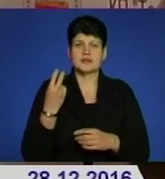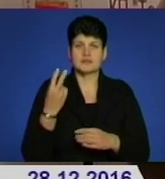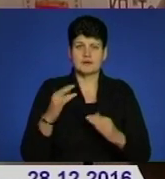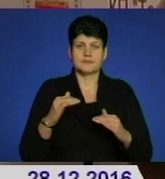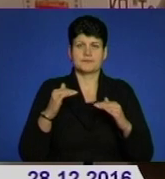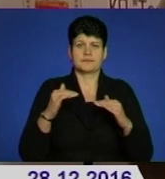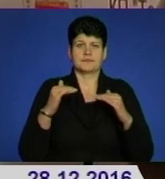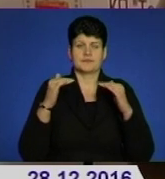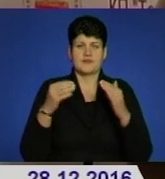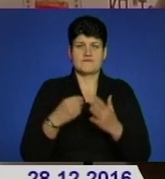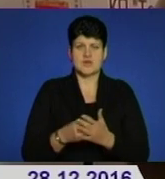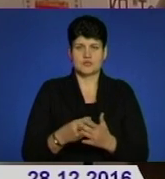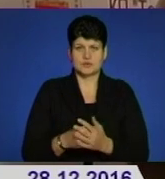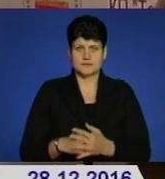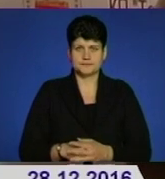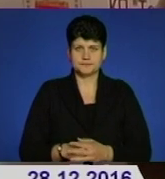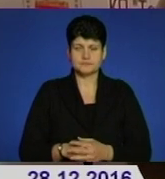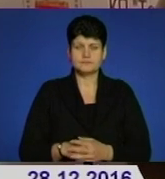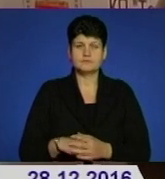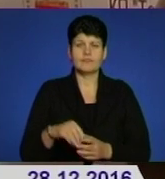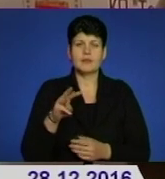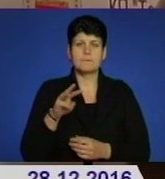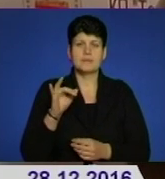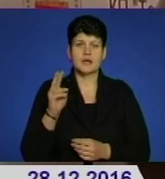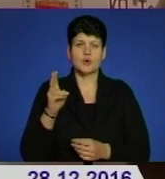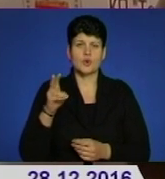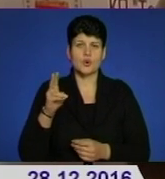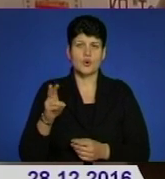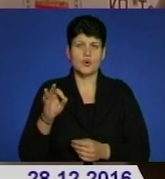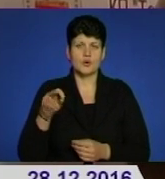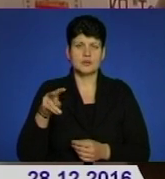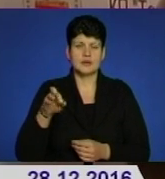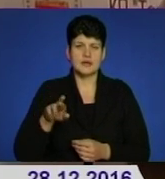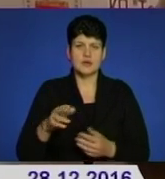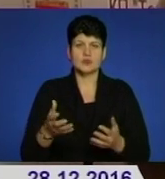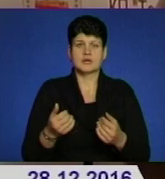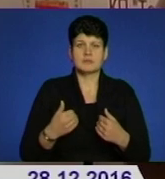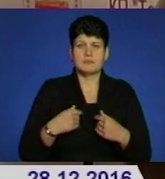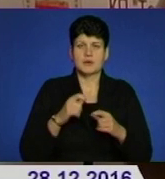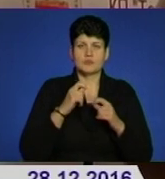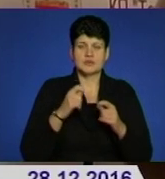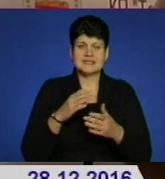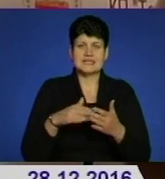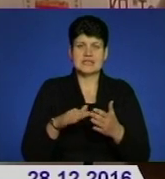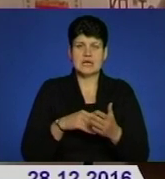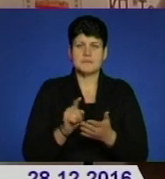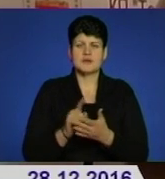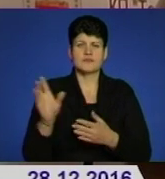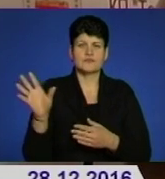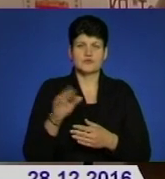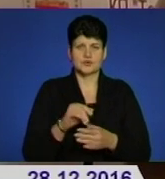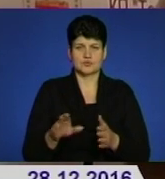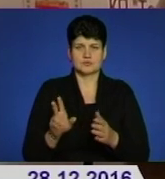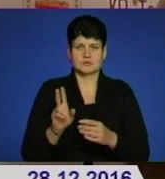підвищення її вартості. На Миколая отримали ми подарунок зняття пільги з всього міського